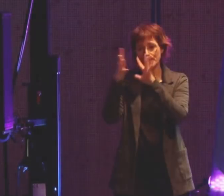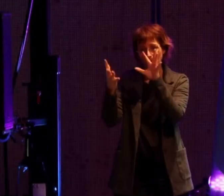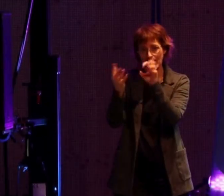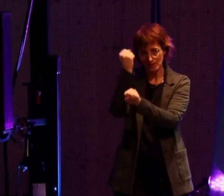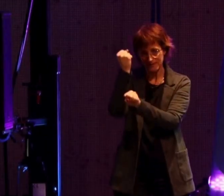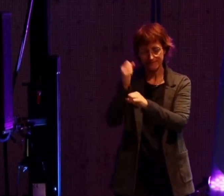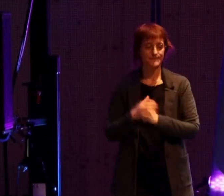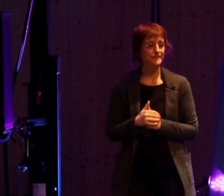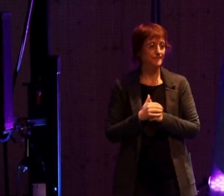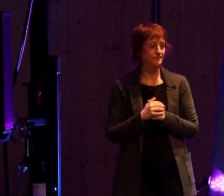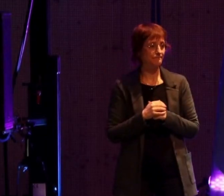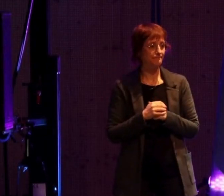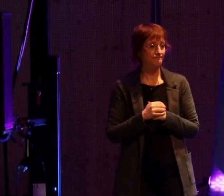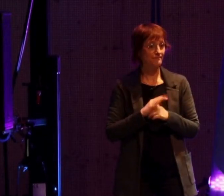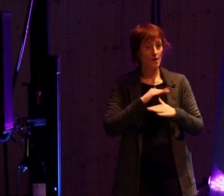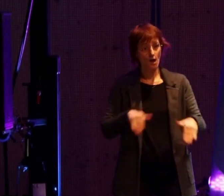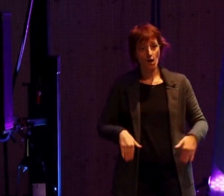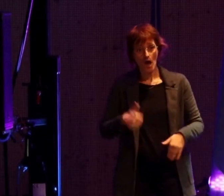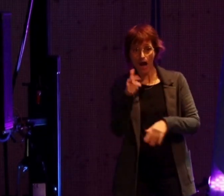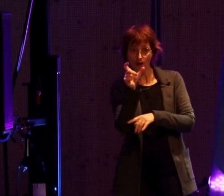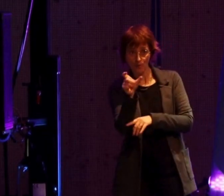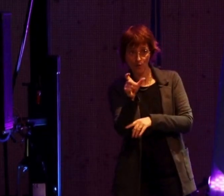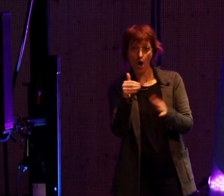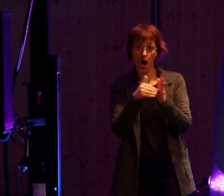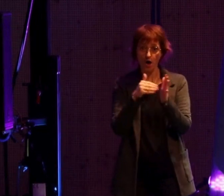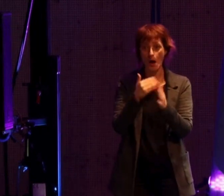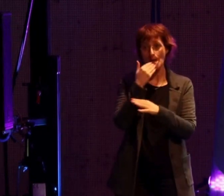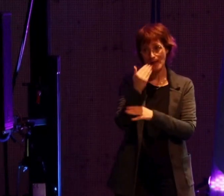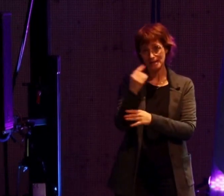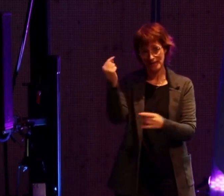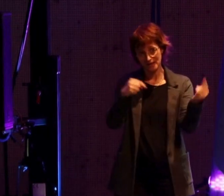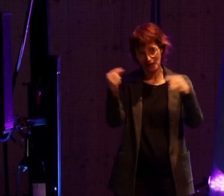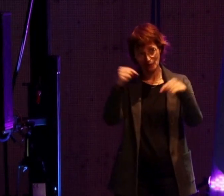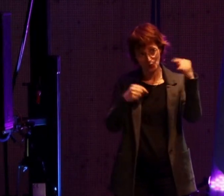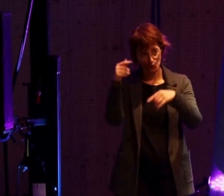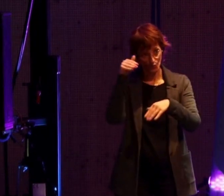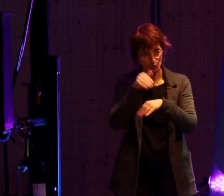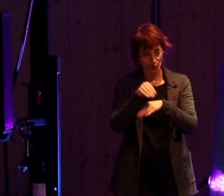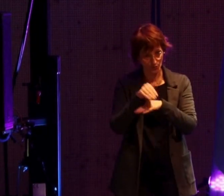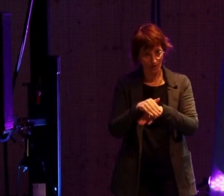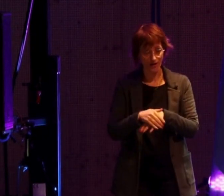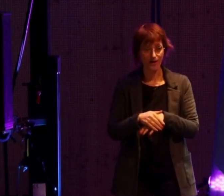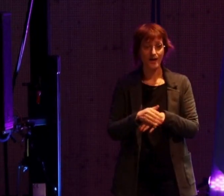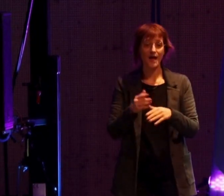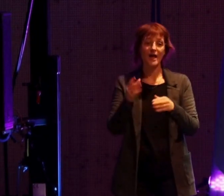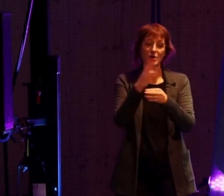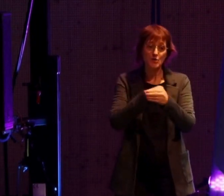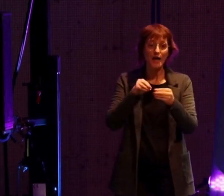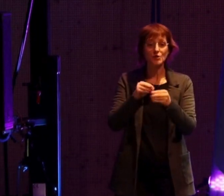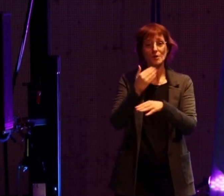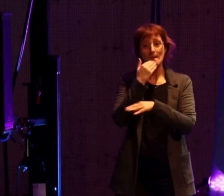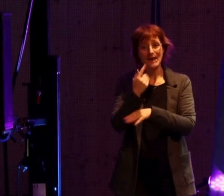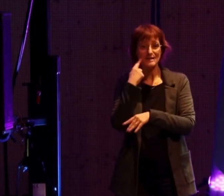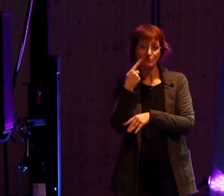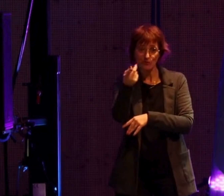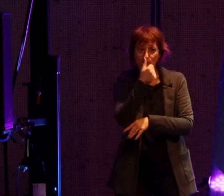Pour terminer, je vous réitère mes remerciements pour votre présence ce soir. Je les double de remerciements pour votre